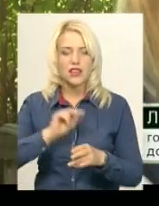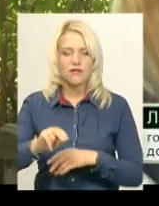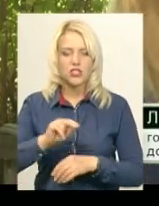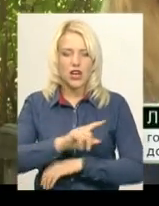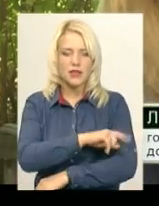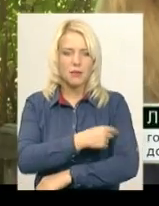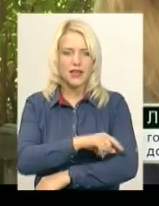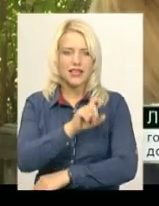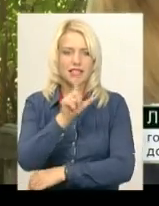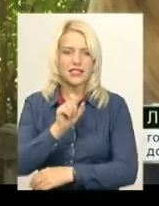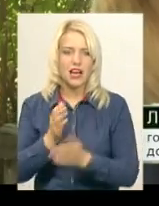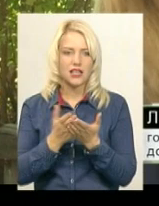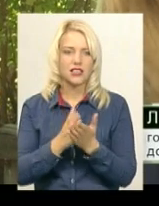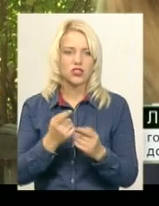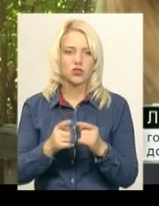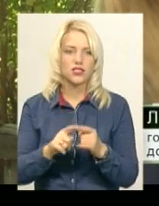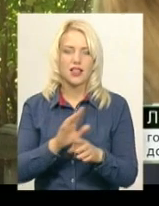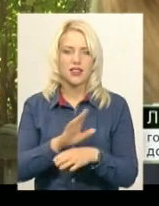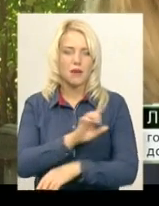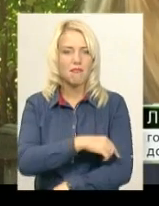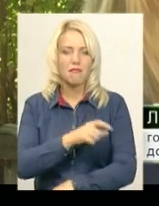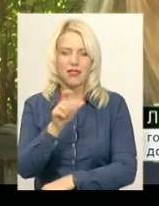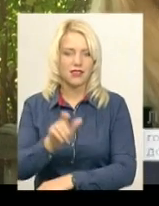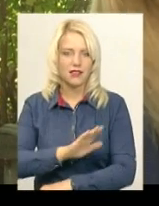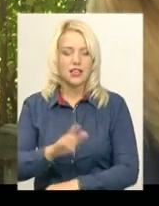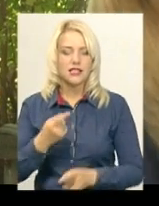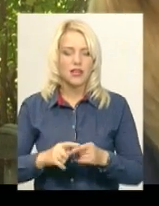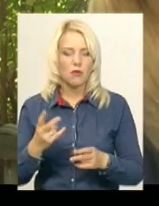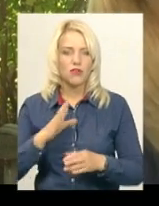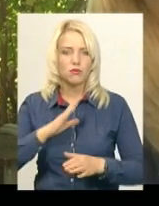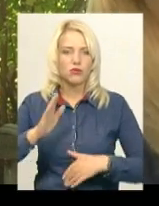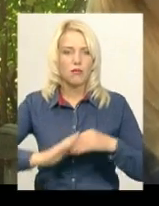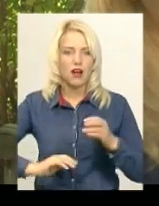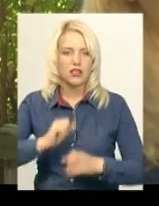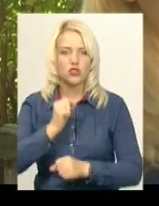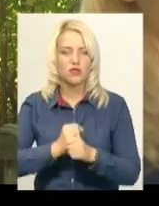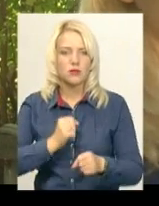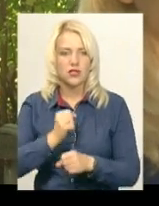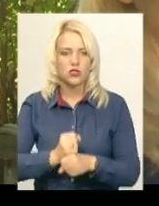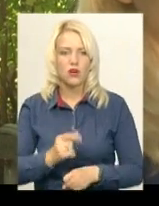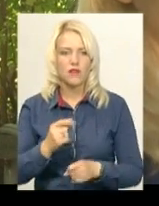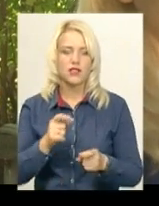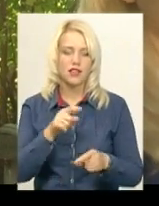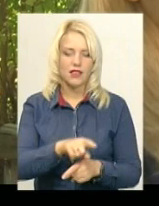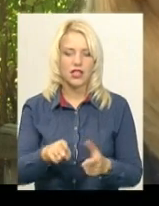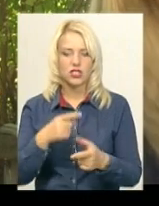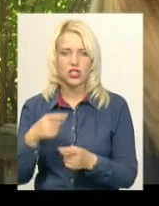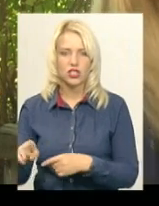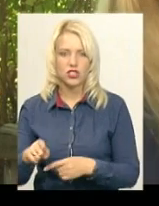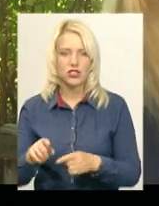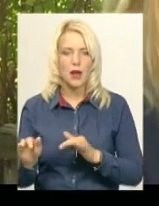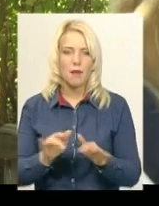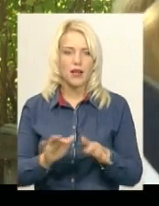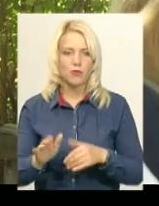за книжкою, це просто не медик, це має бути практично відпрацьована та чи інша маніпуляція, розумієте.